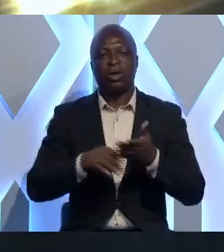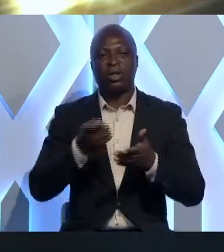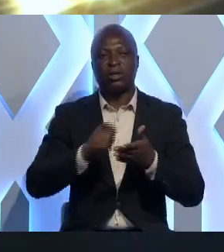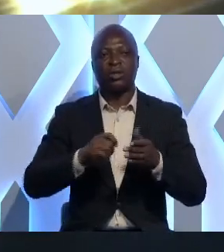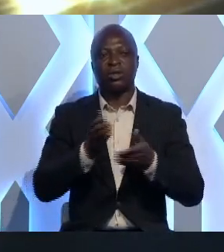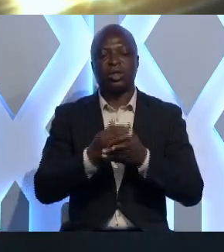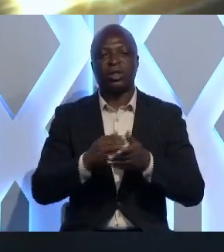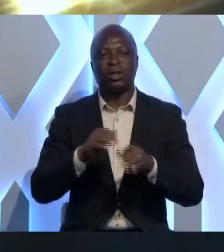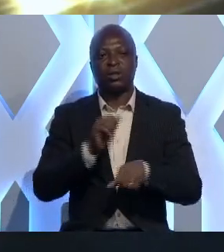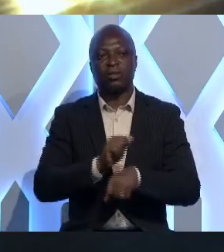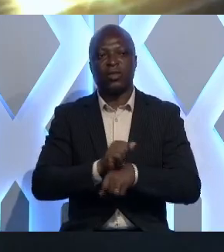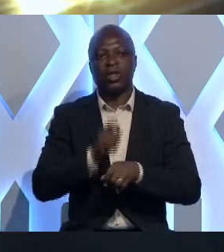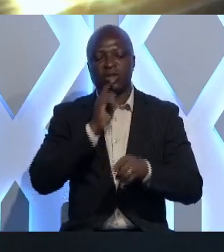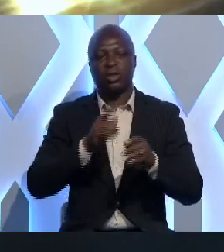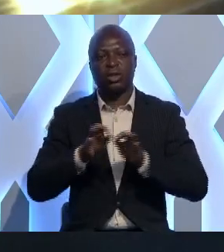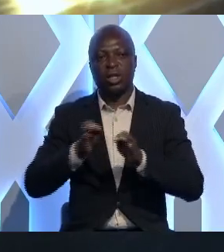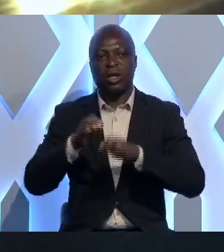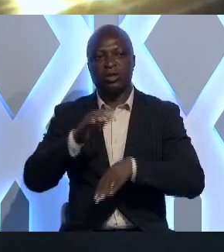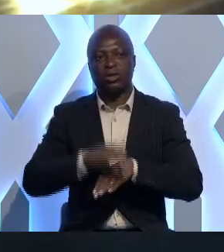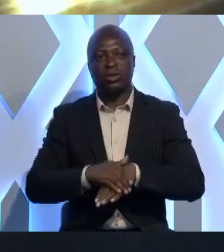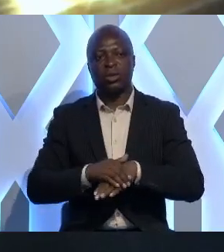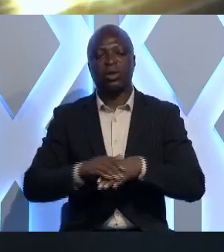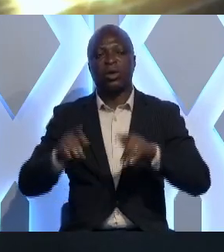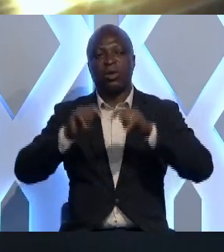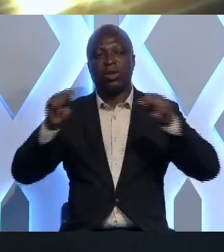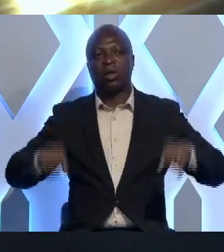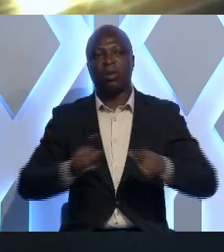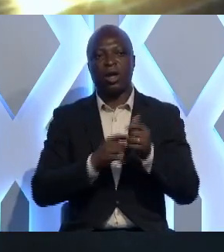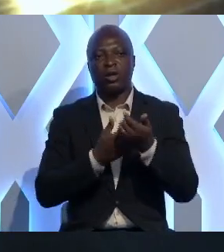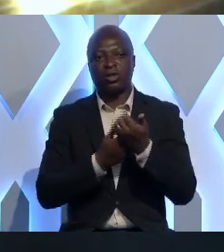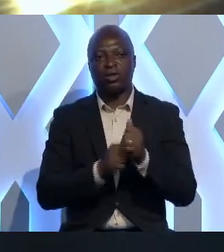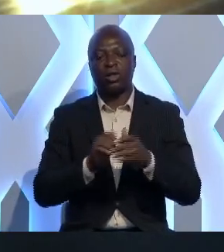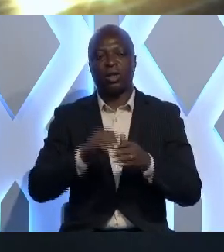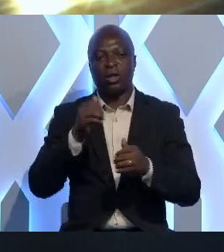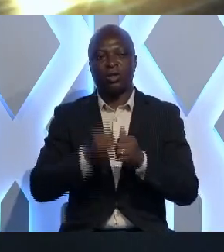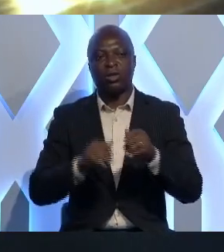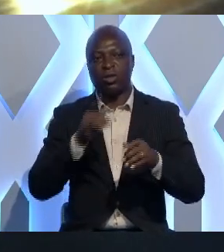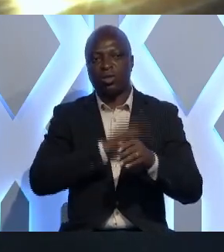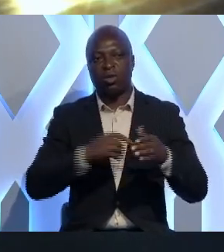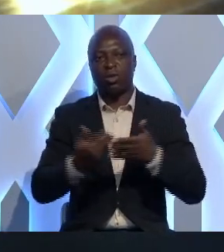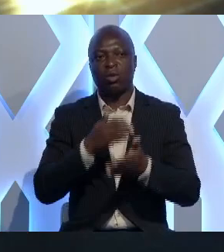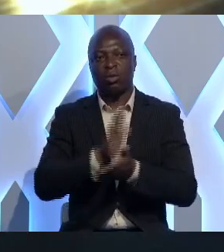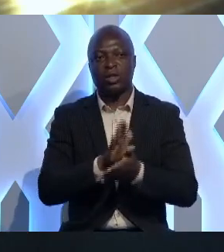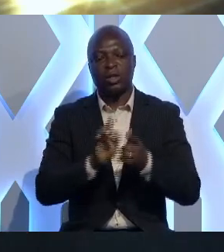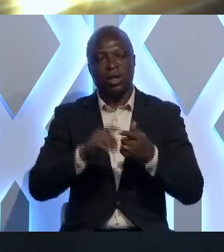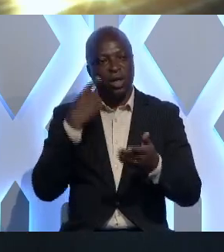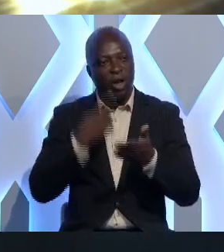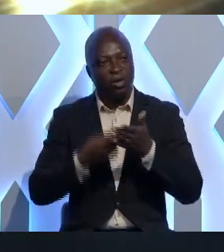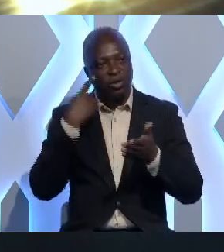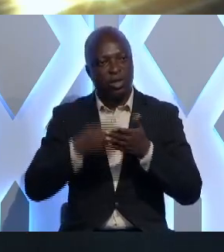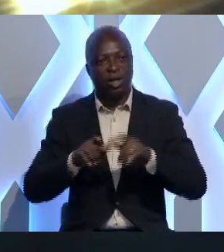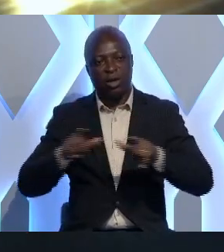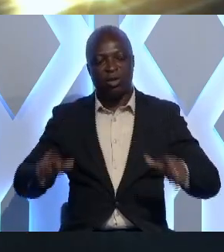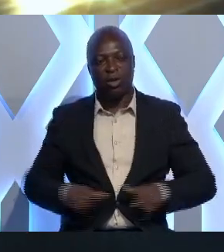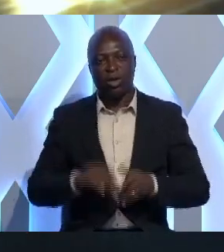Les ateliers par site sont détaillés sur le tableau à découvrir dans le quotidien Togo Press et à consulter également dans les lieux d